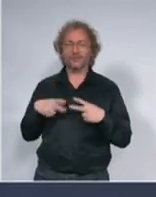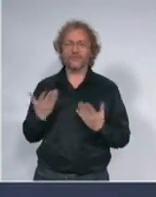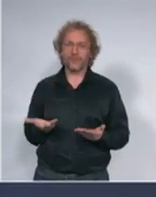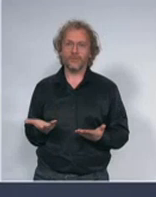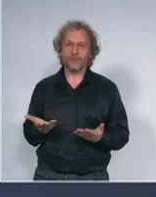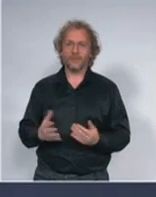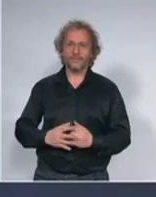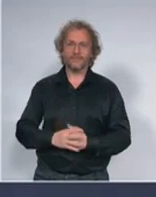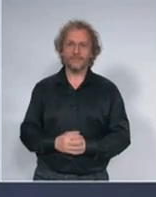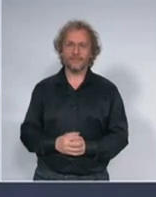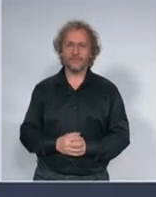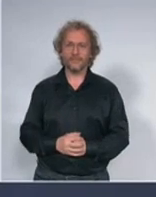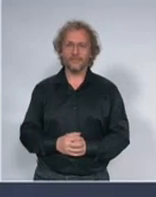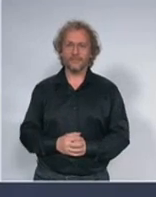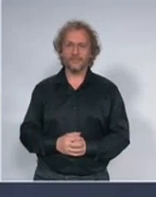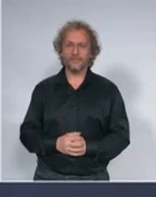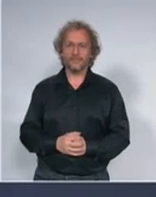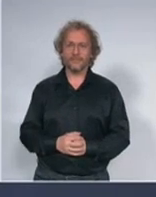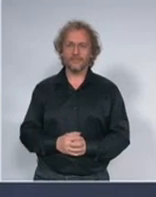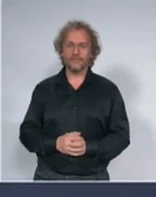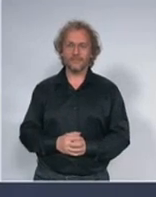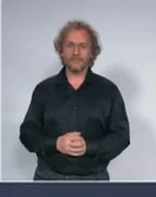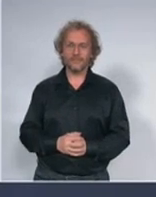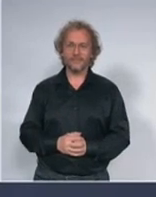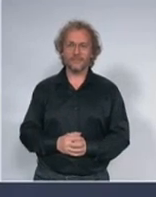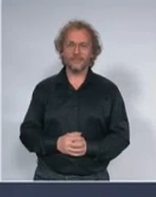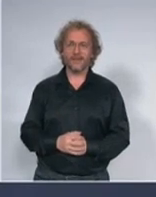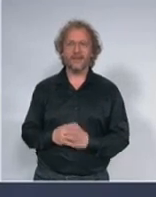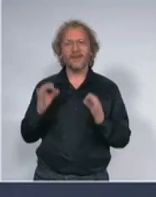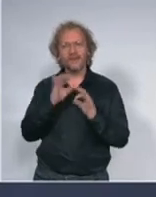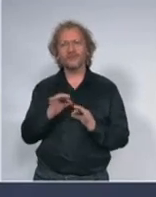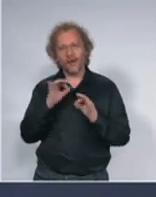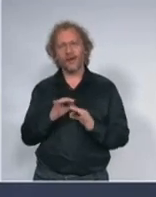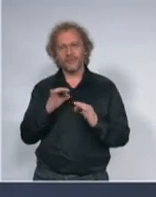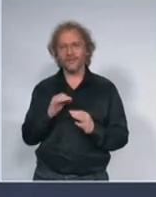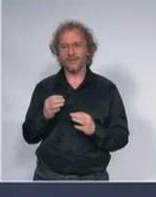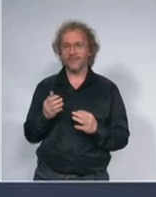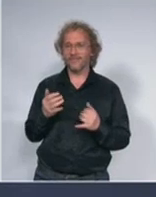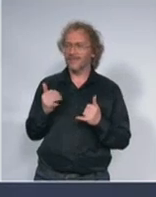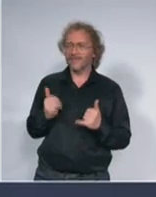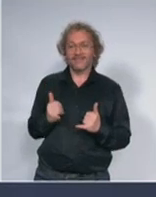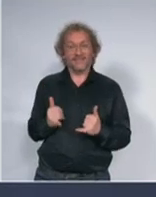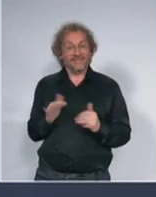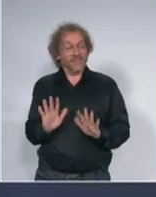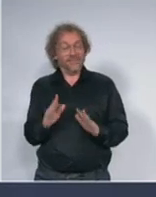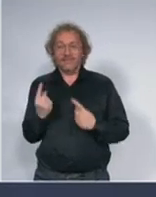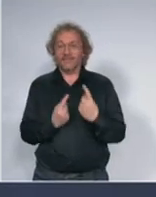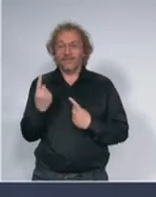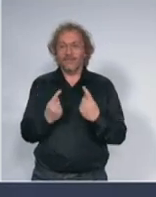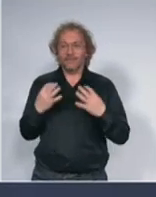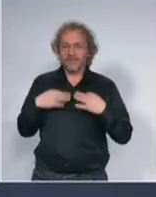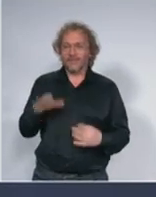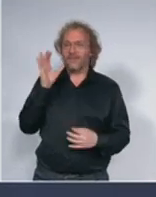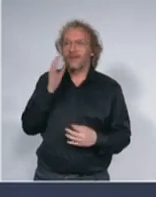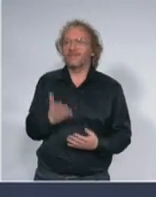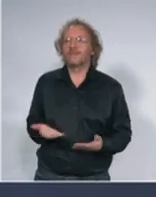nažalost se nalazim na mestu predsednika vlade u ovakvoj situaciji i